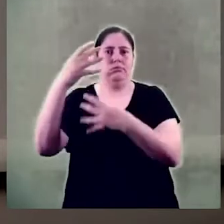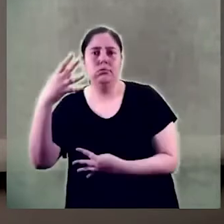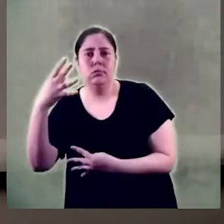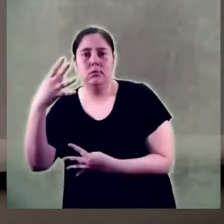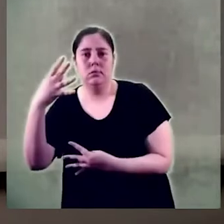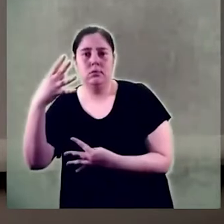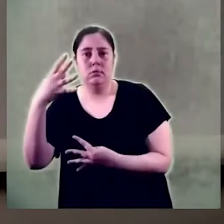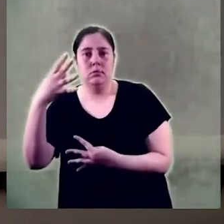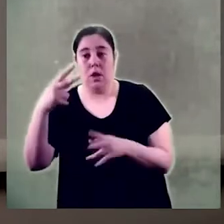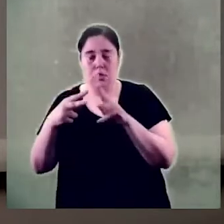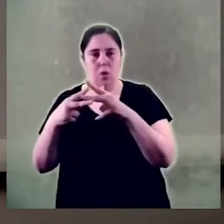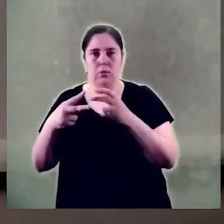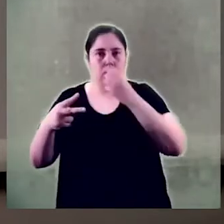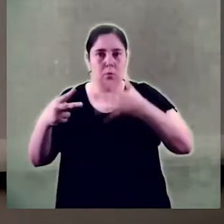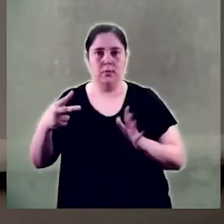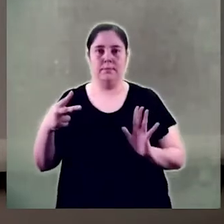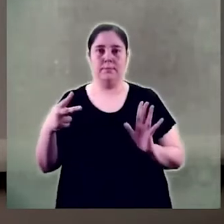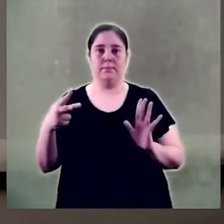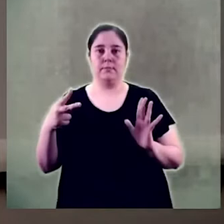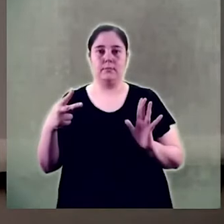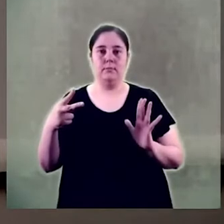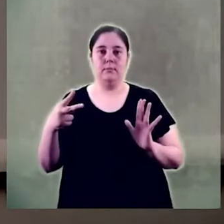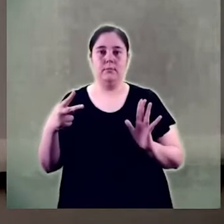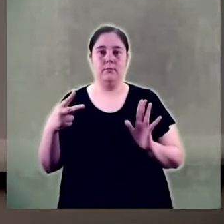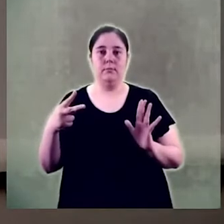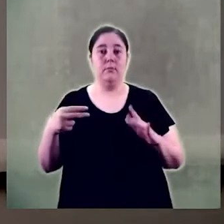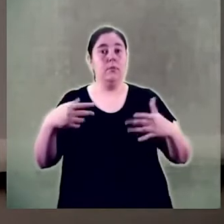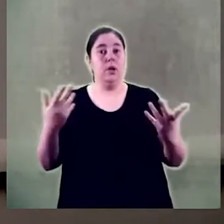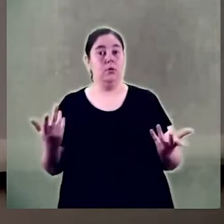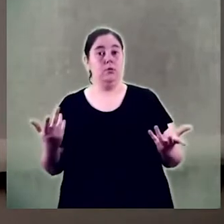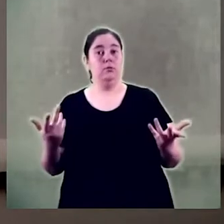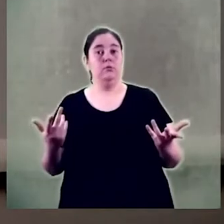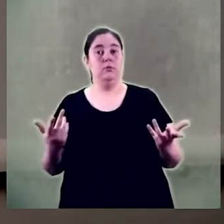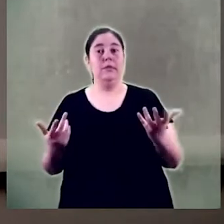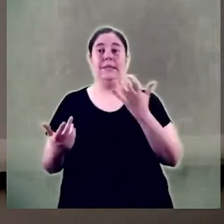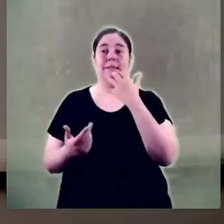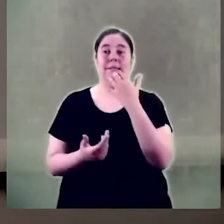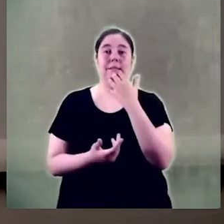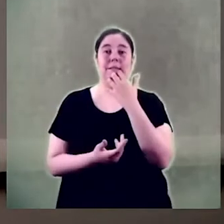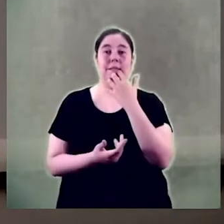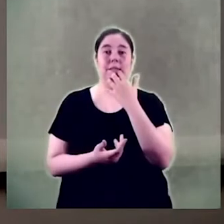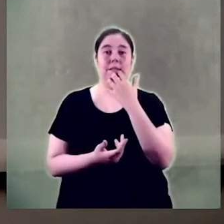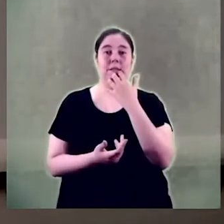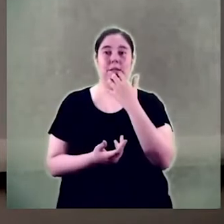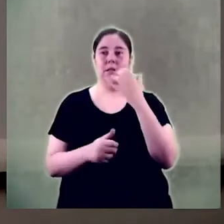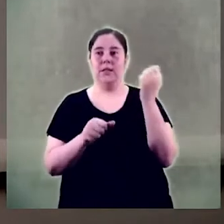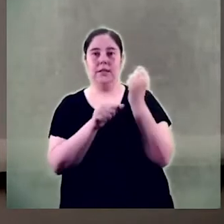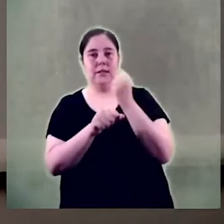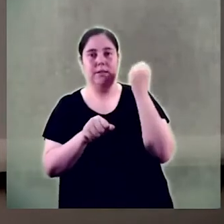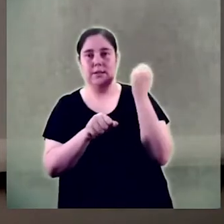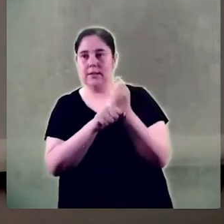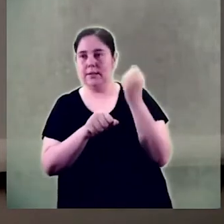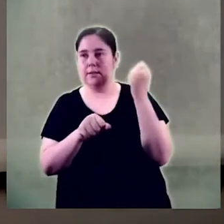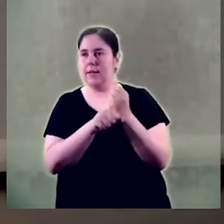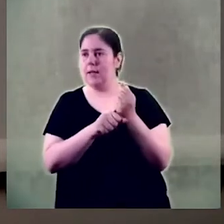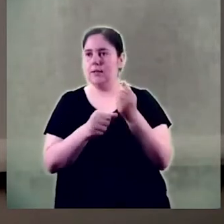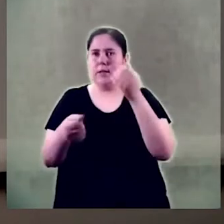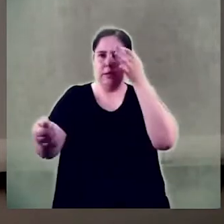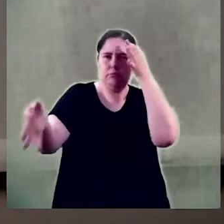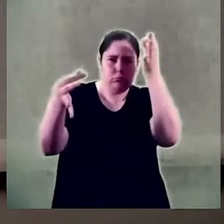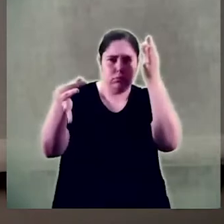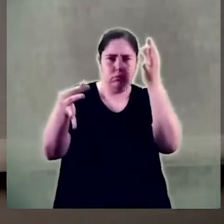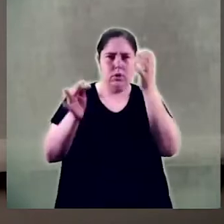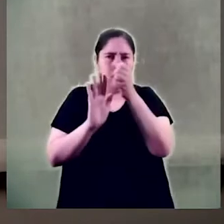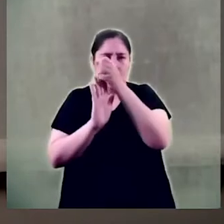el nivell o les tasques estan molt ben definides i la